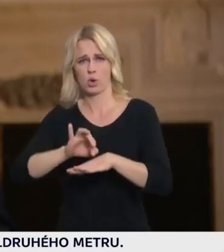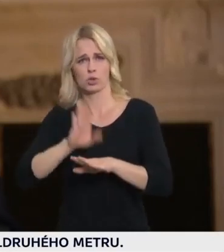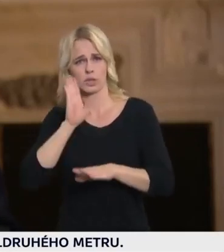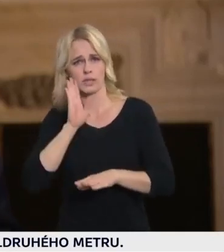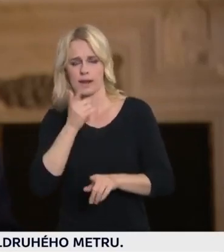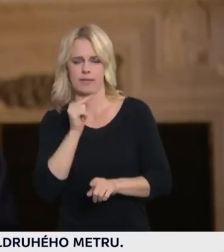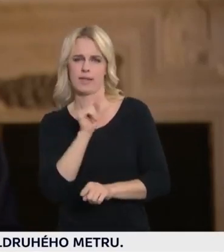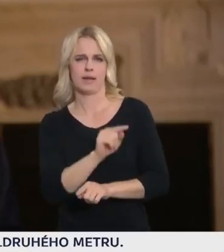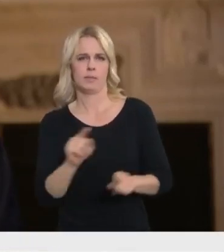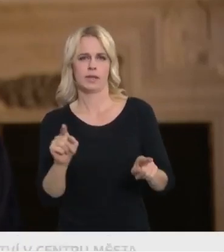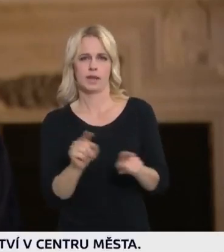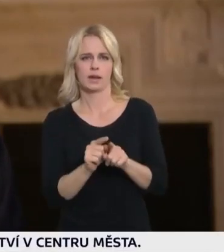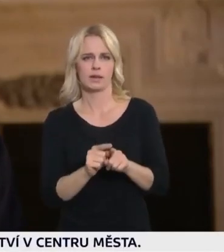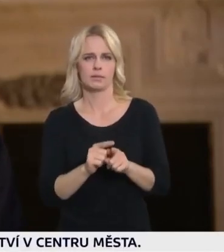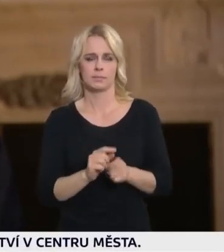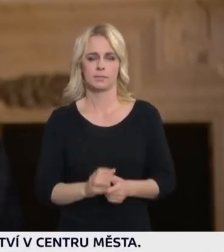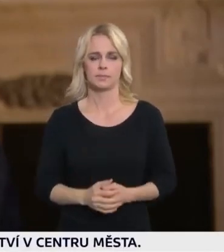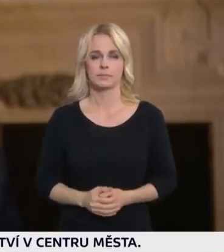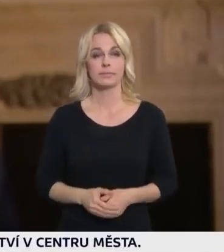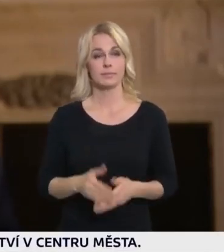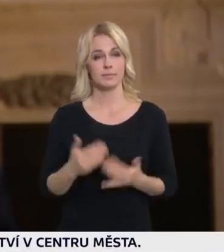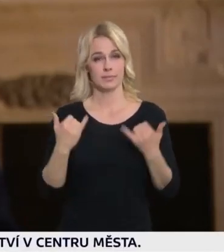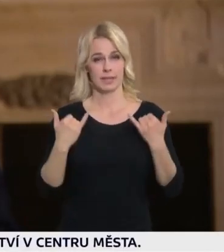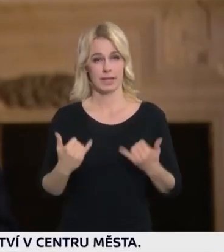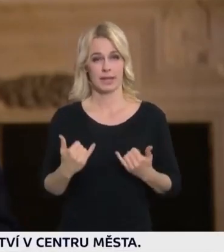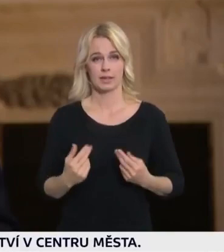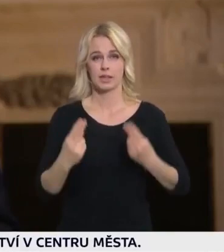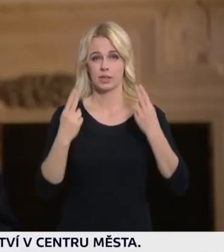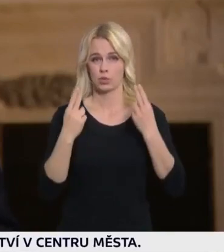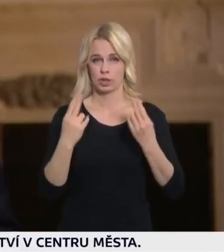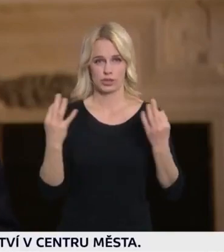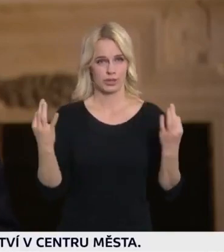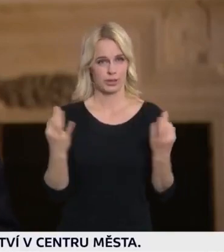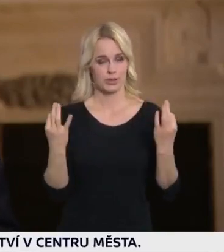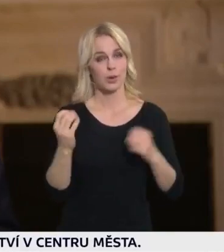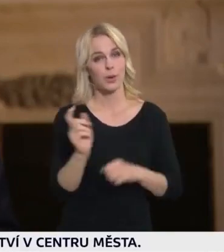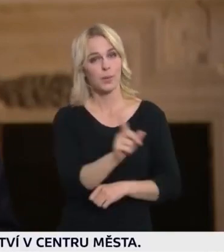Pro nás všechny je dní důležité, abychom se chovali odpovědně a vstřícně.